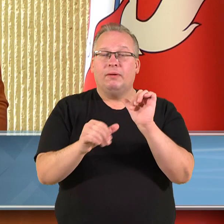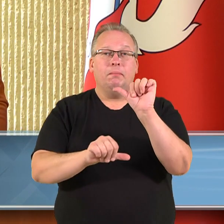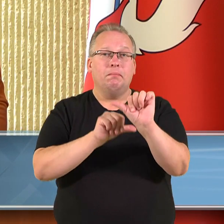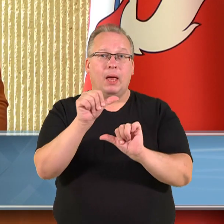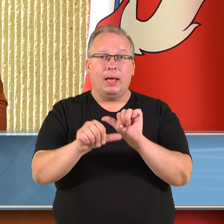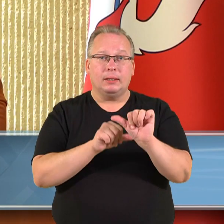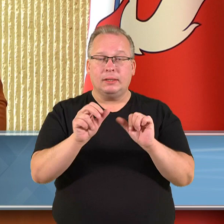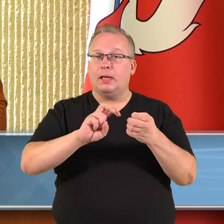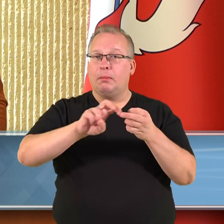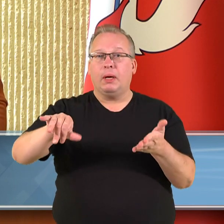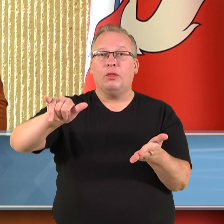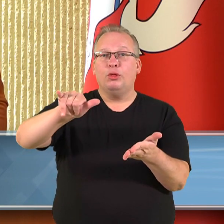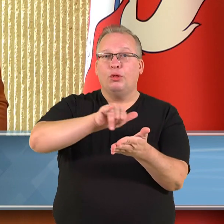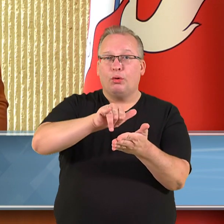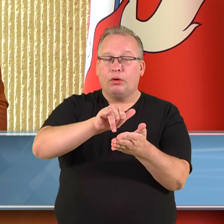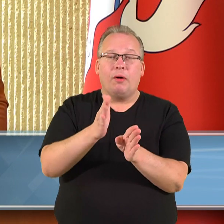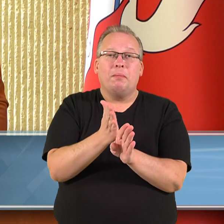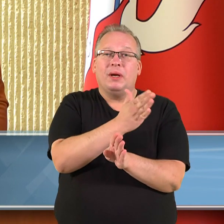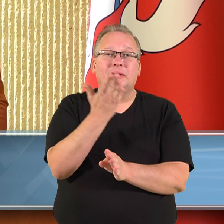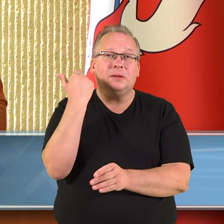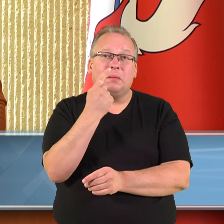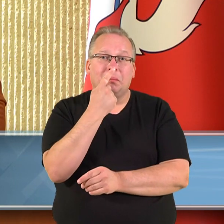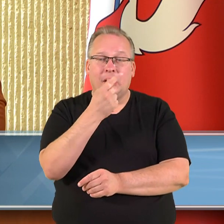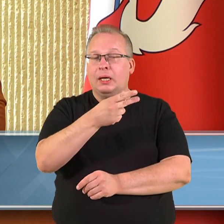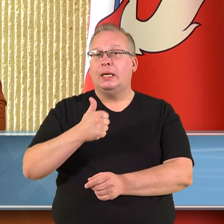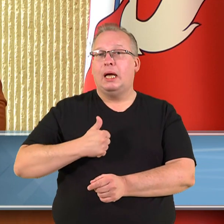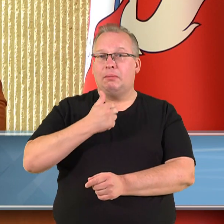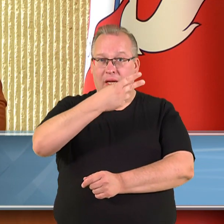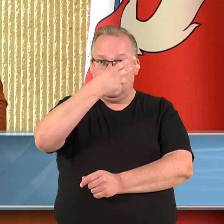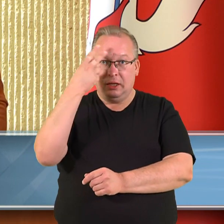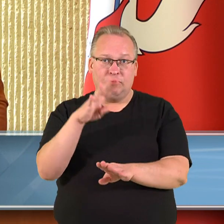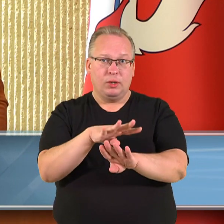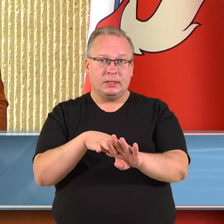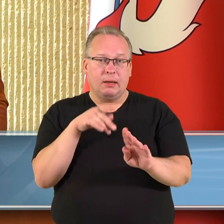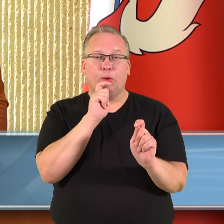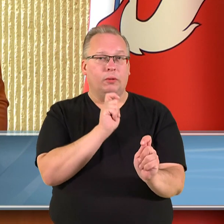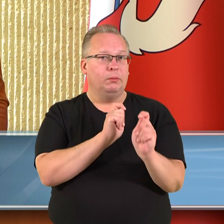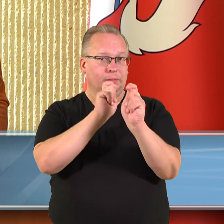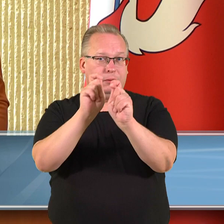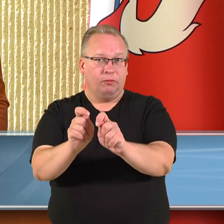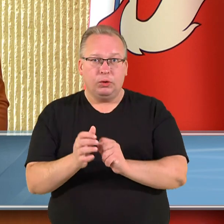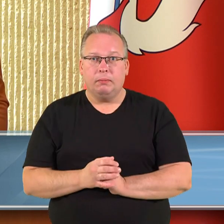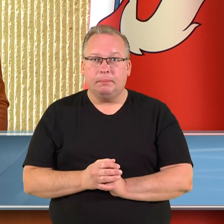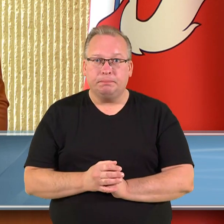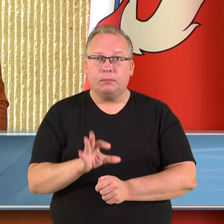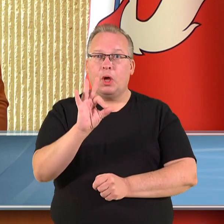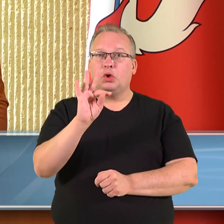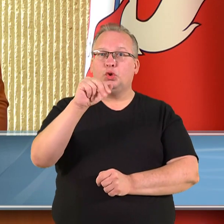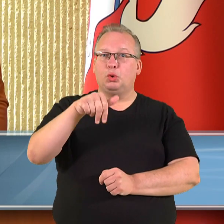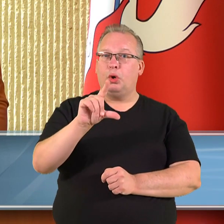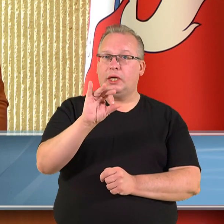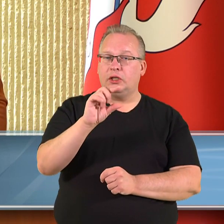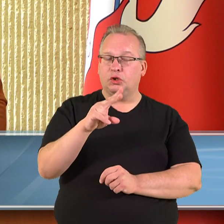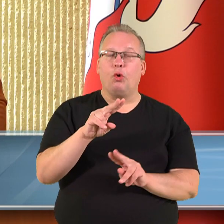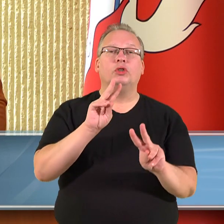išsilaipinusio Nijorke iki prieš vos dvi savaitės garbingą Lietuvos Respublikos Seimo apdovanojimą Aleksandro Stulginskio